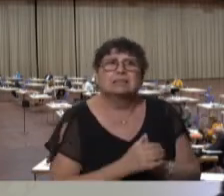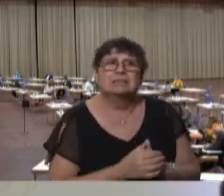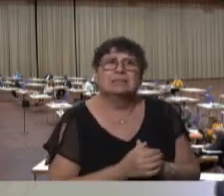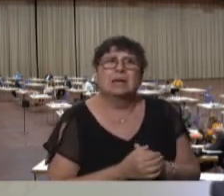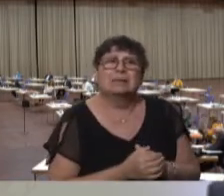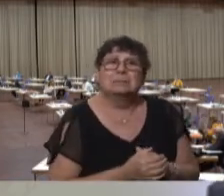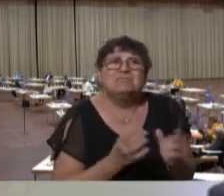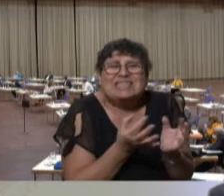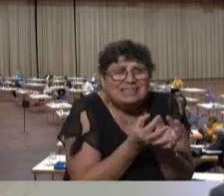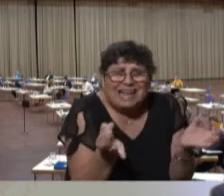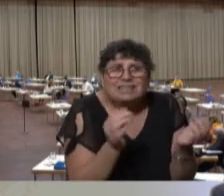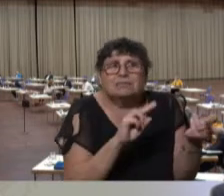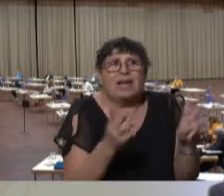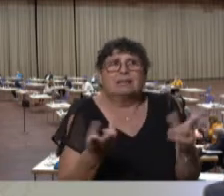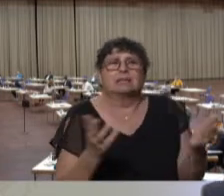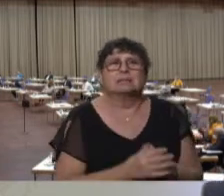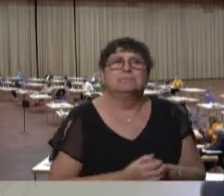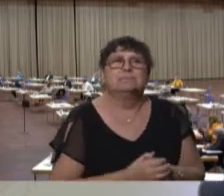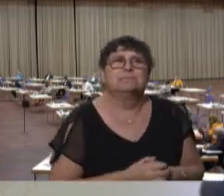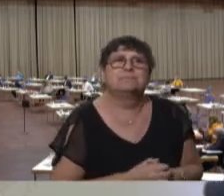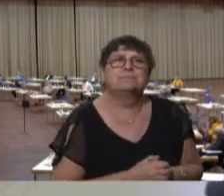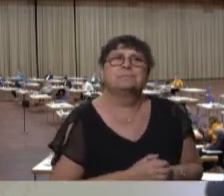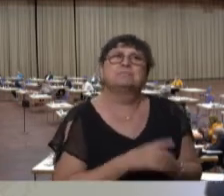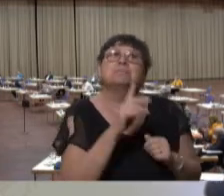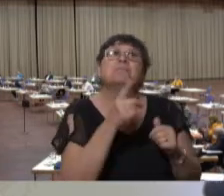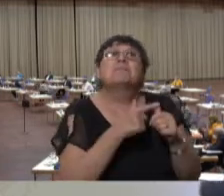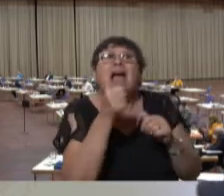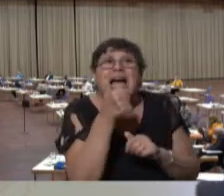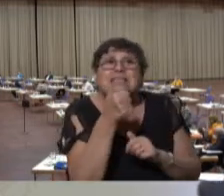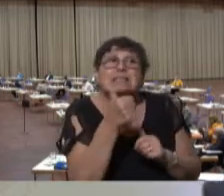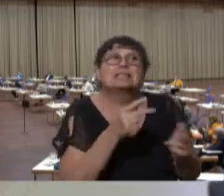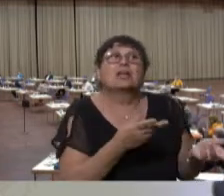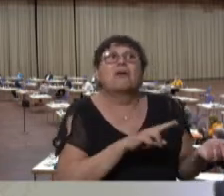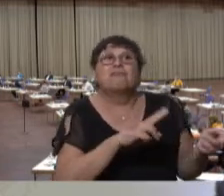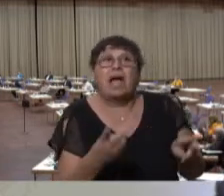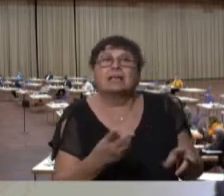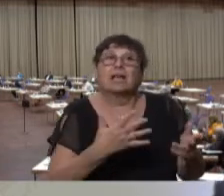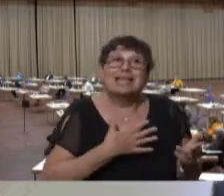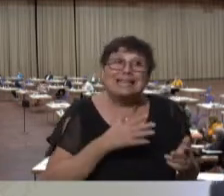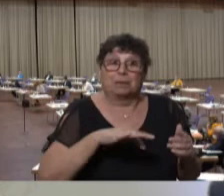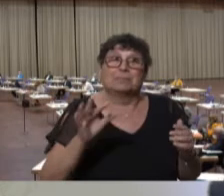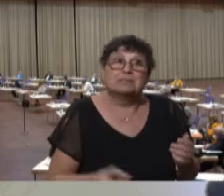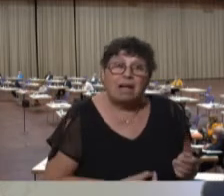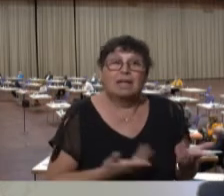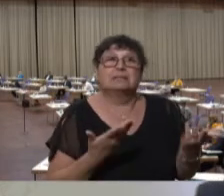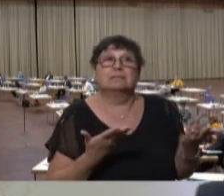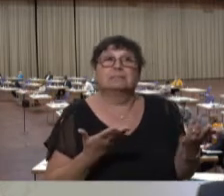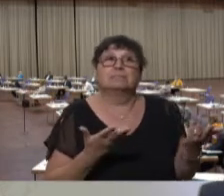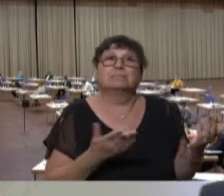Es hat sich nichts geändert. Das Einzige, was sich geändert hat im Saarland, ist,